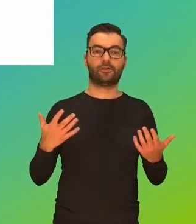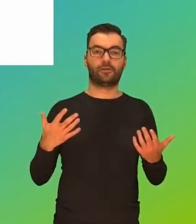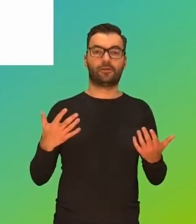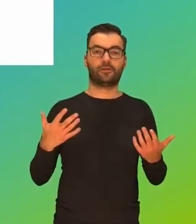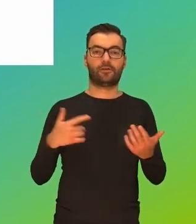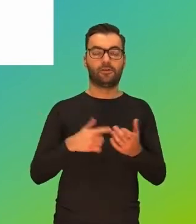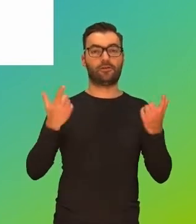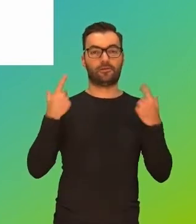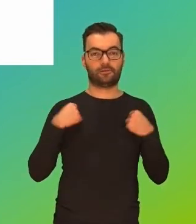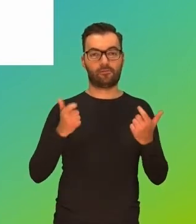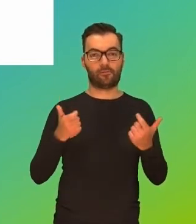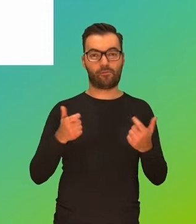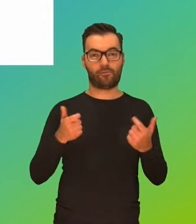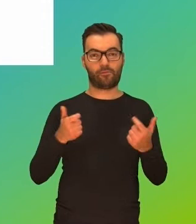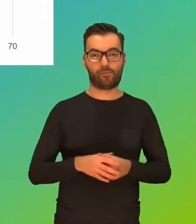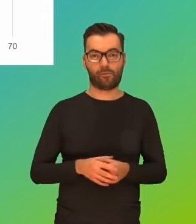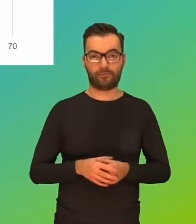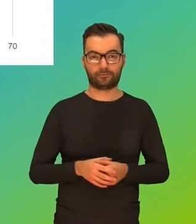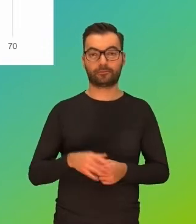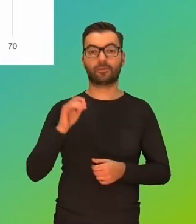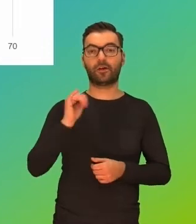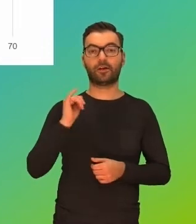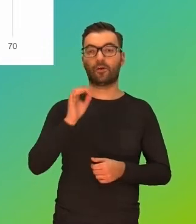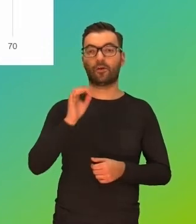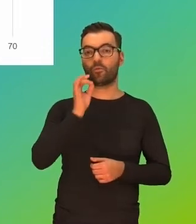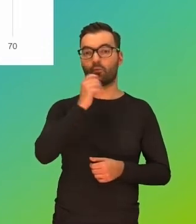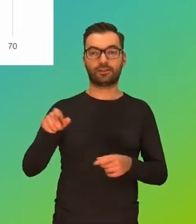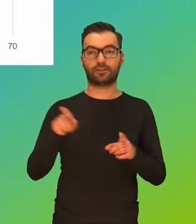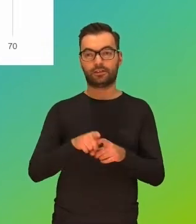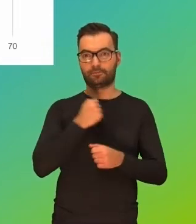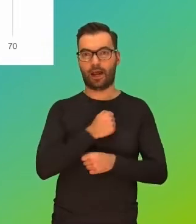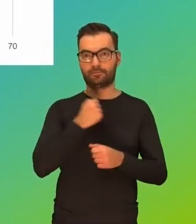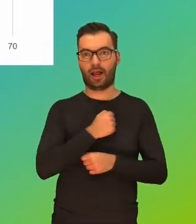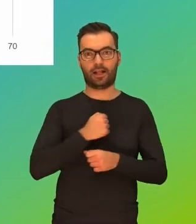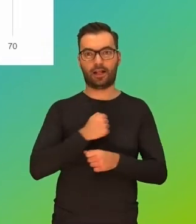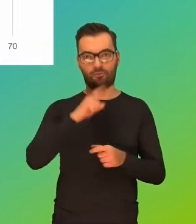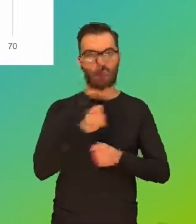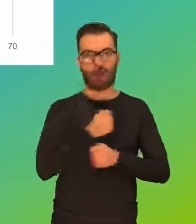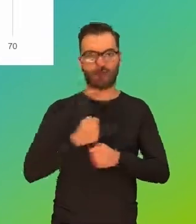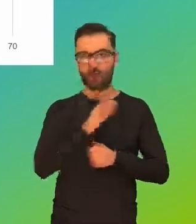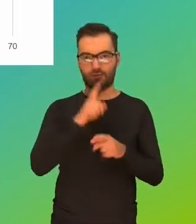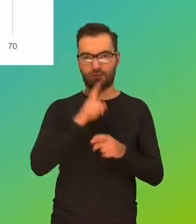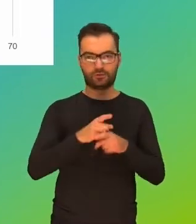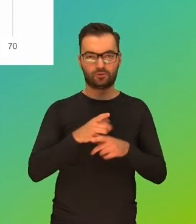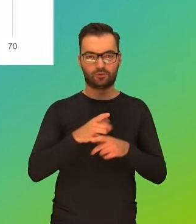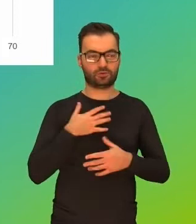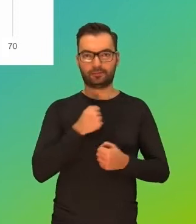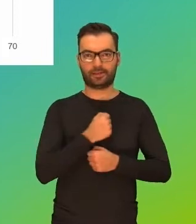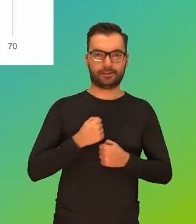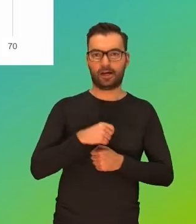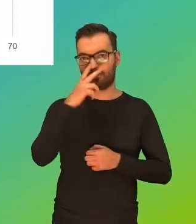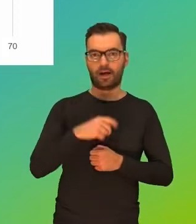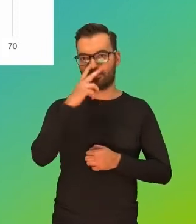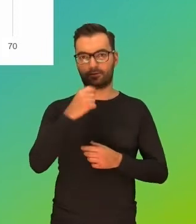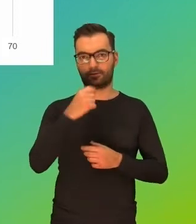co może być dość zaskakujące, ich również to bardzo niepokoi. Dostrzegają